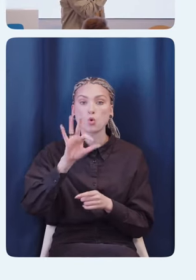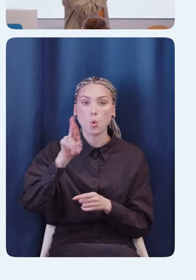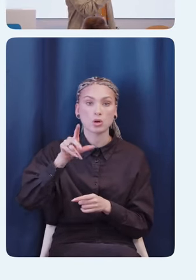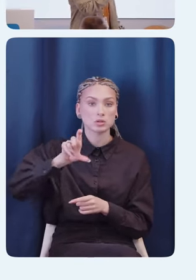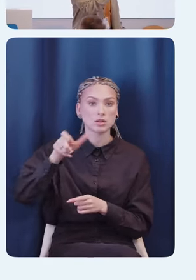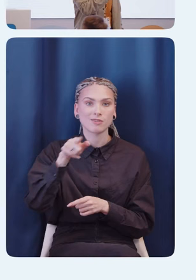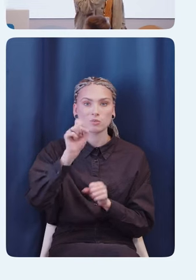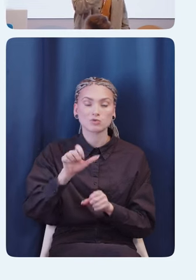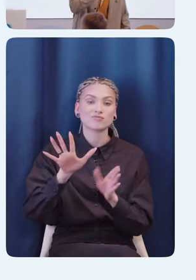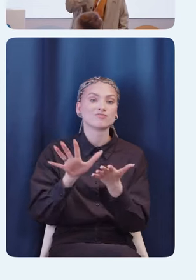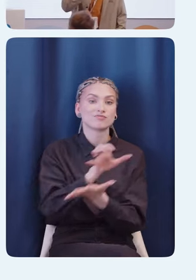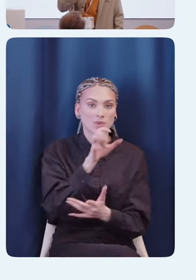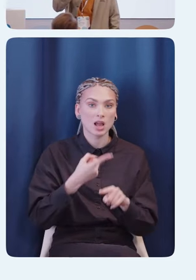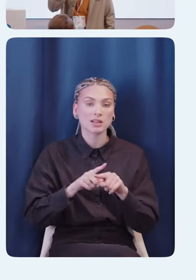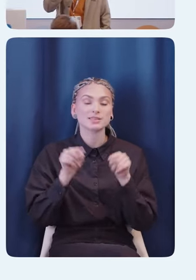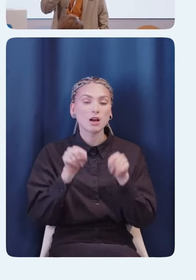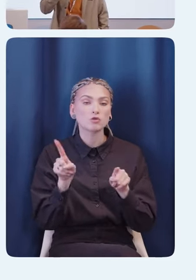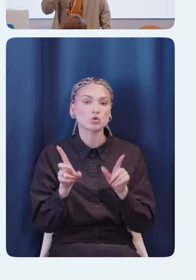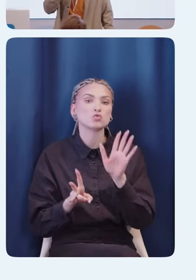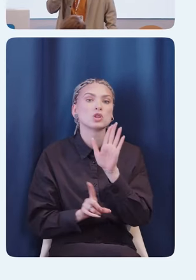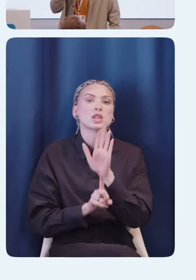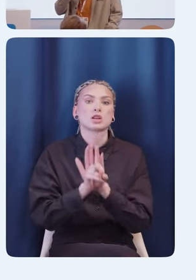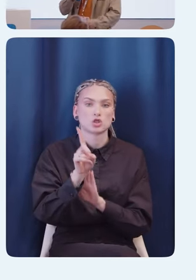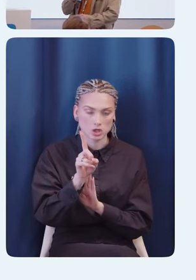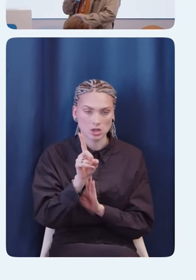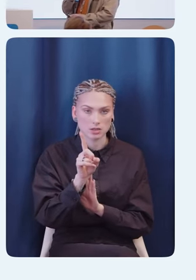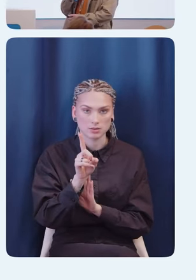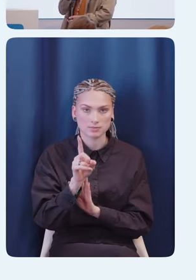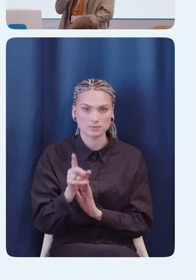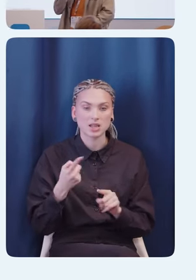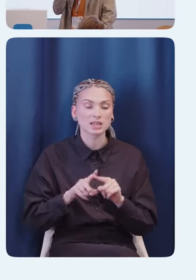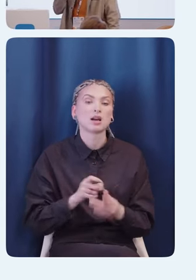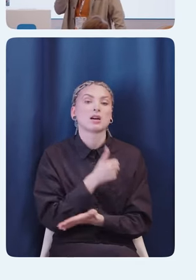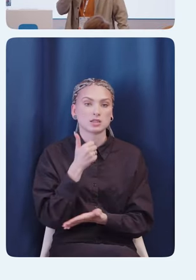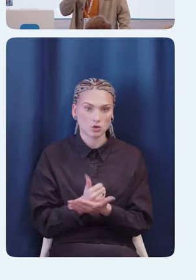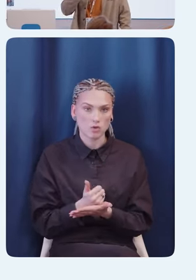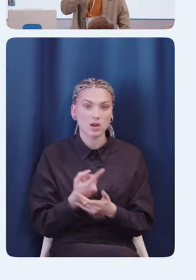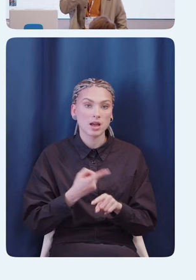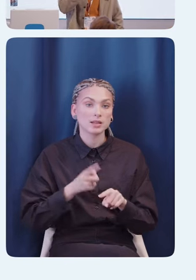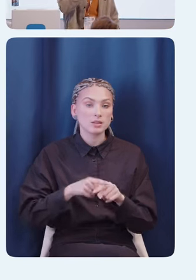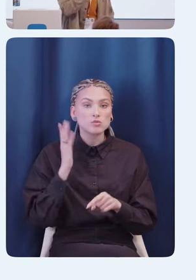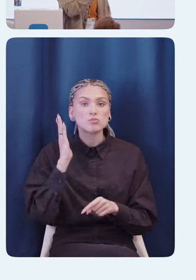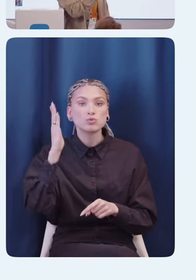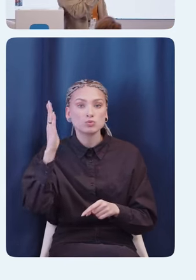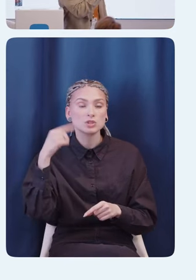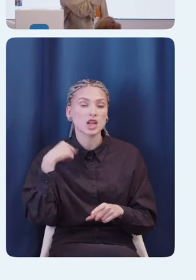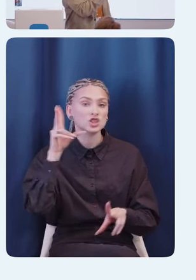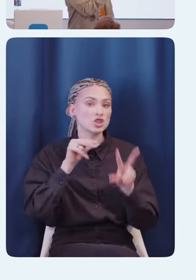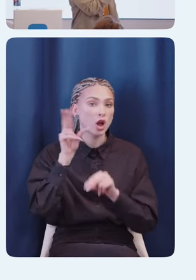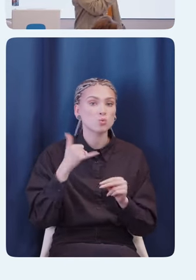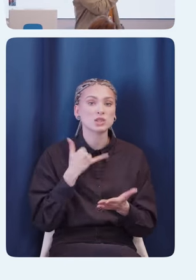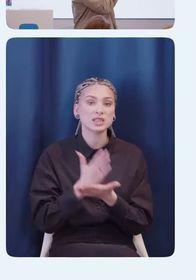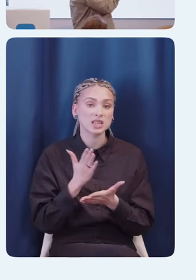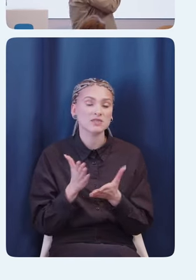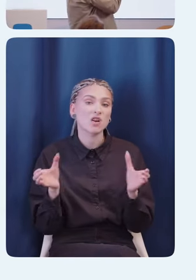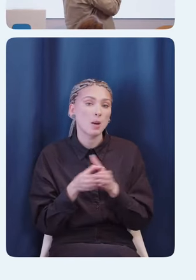Это, мне кажется, must-have, с чего надо начинать. Это основа. Соответственно, так, светлое будущее, в принципе, я считаю, у нас наступило в команде